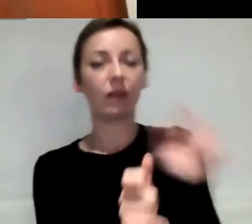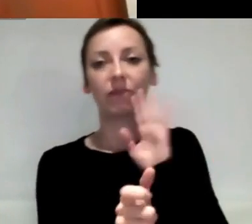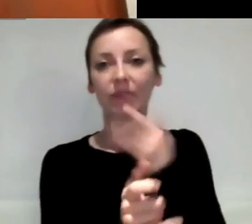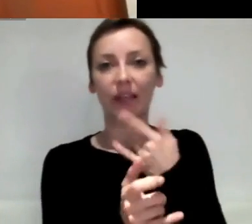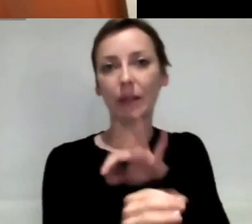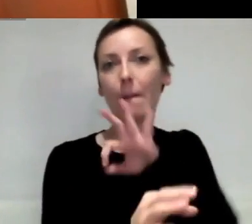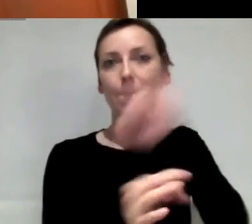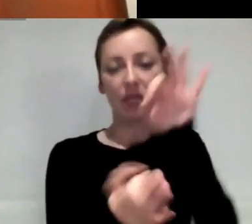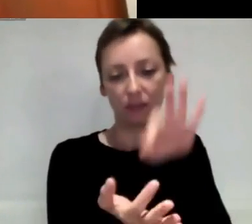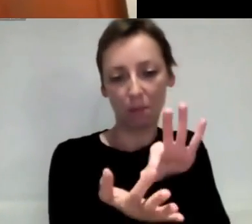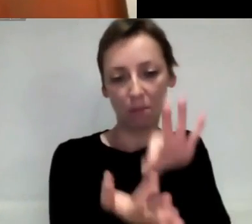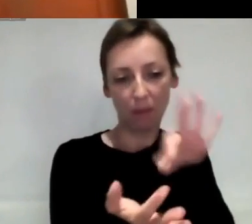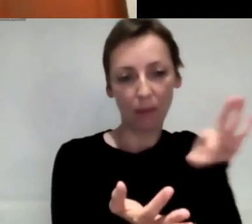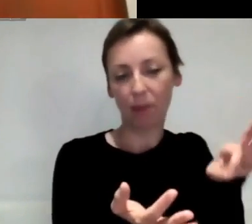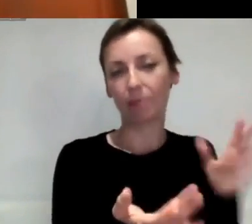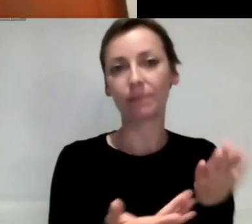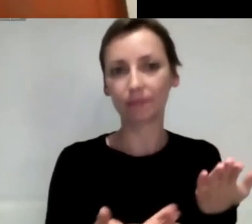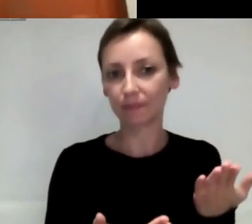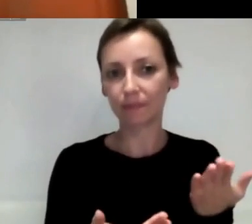was sie mit diesem